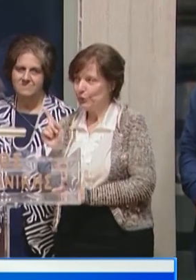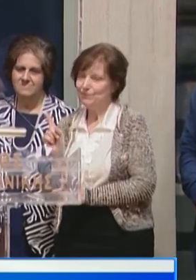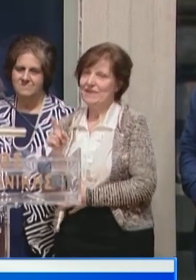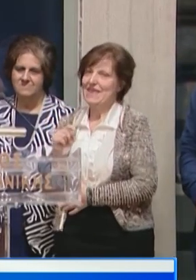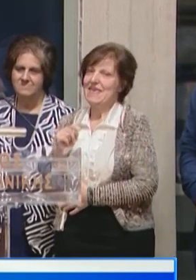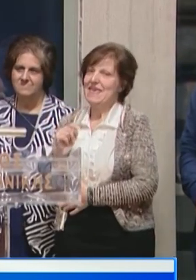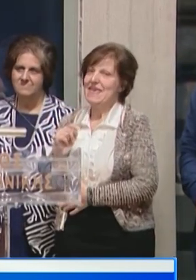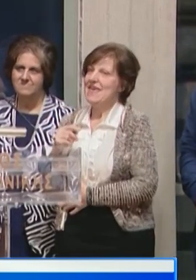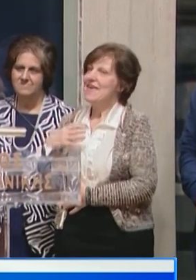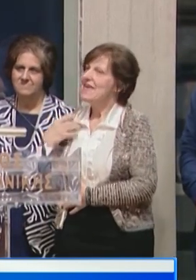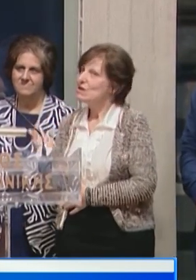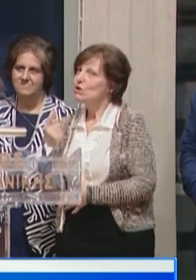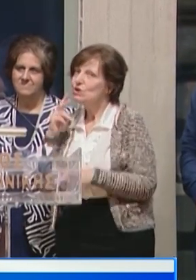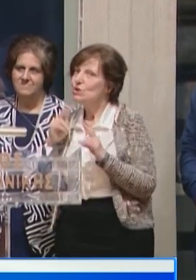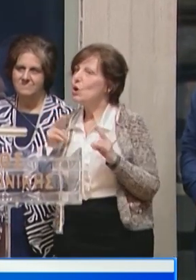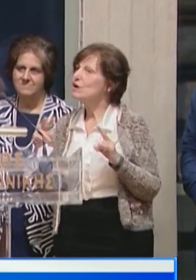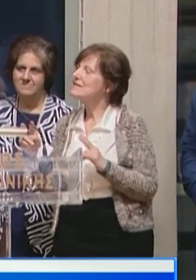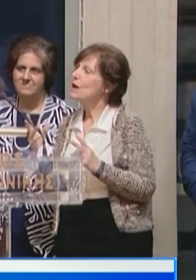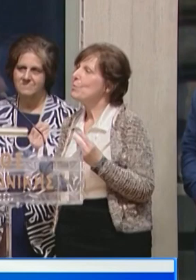έχω ένα στόχο.